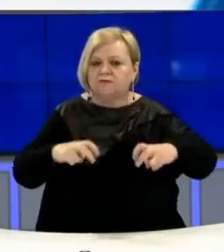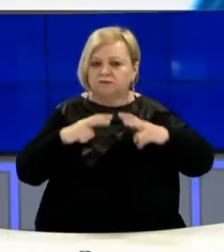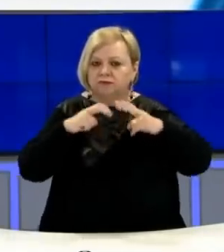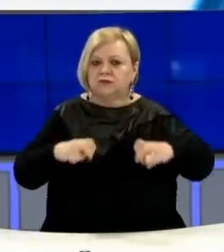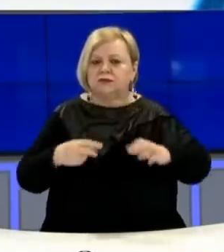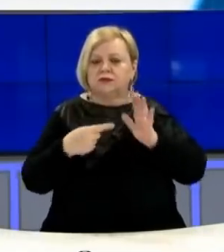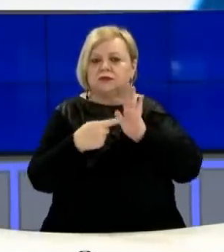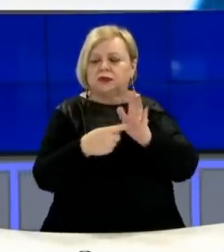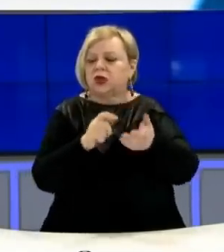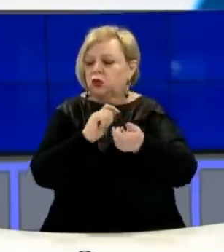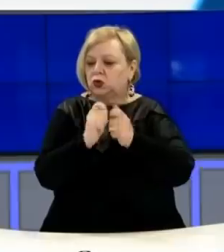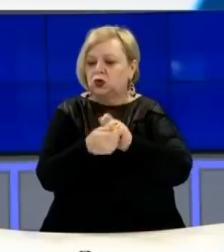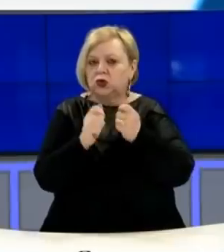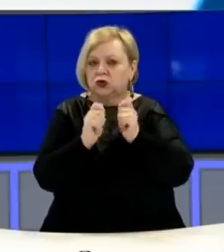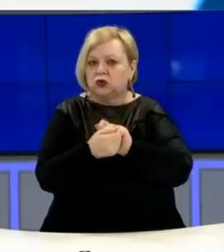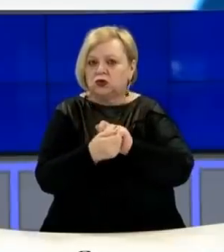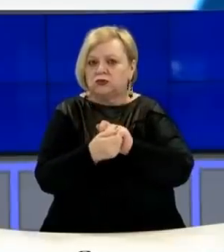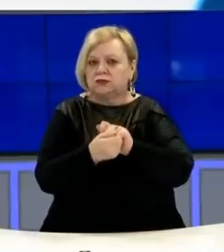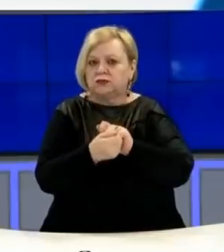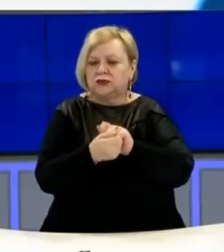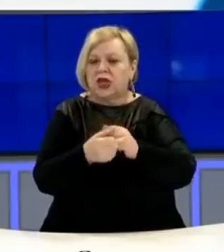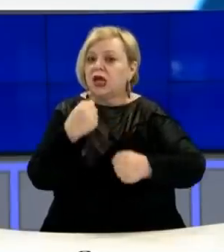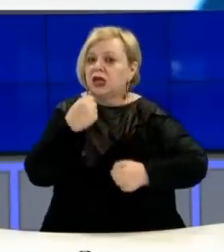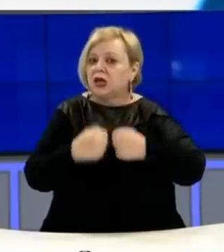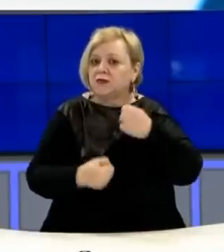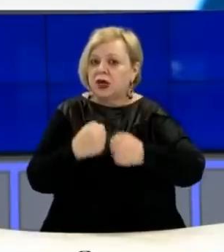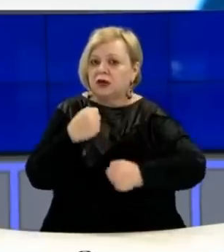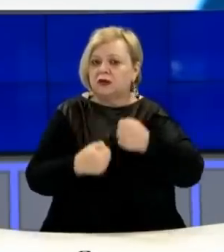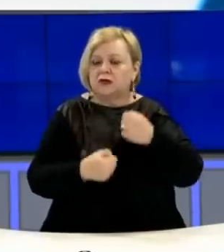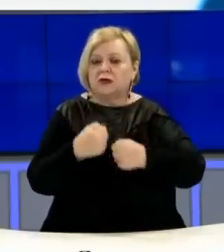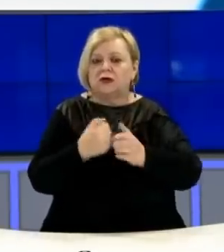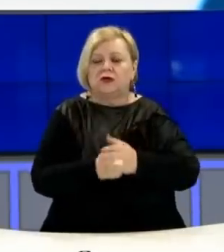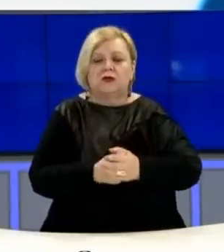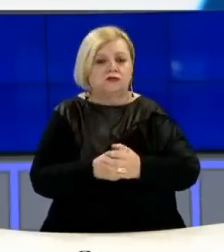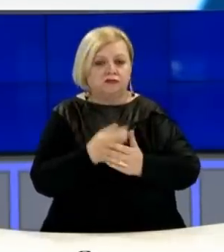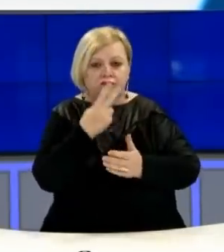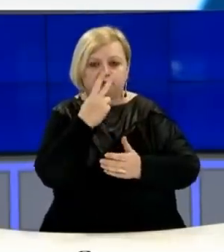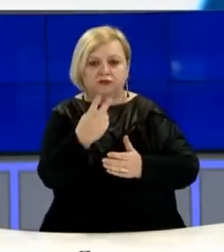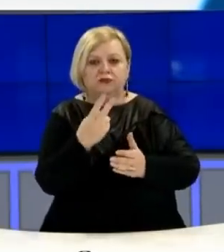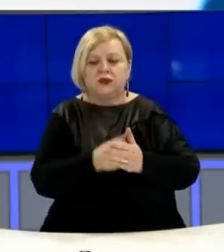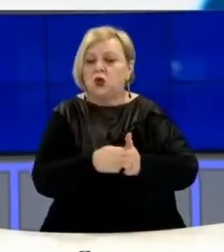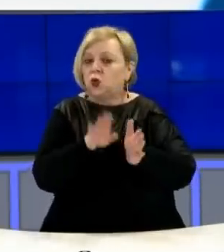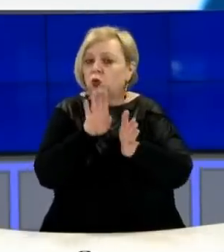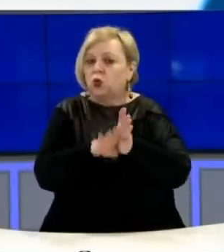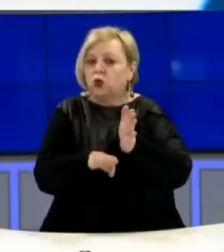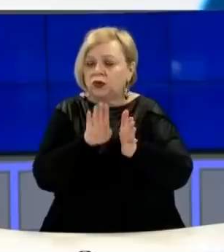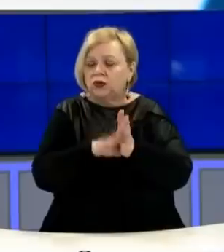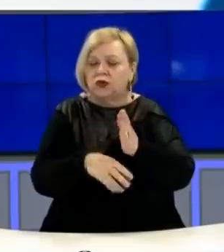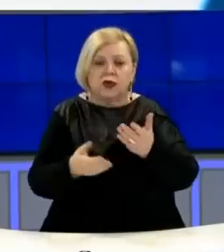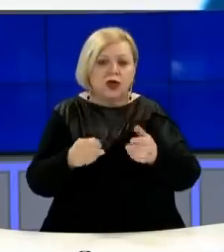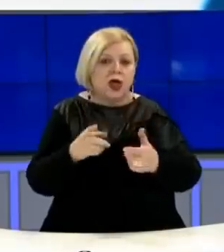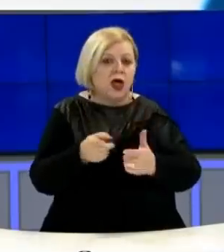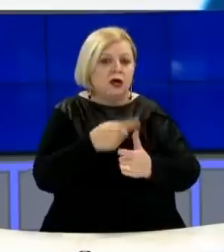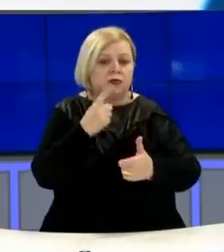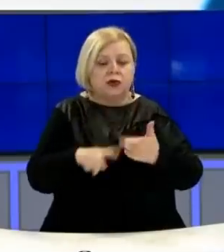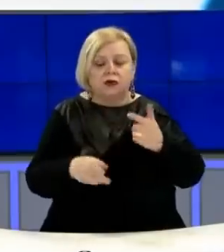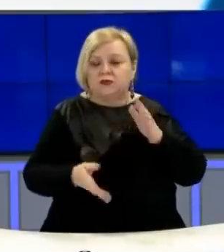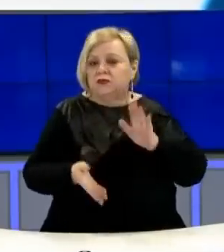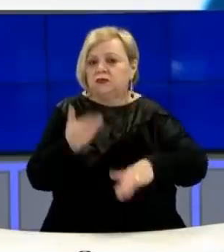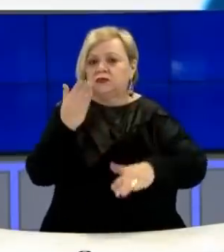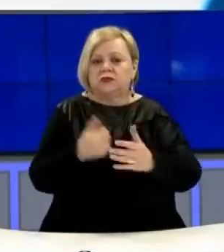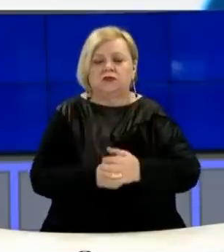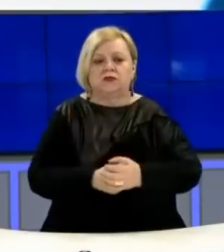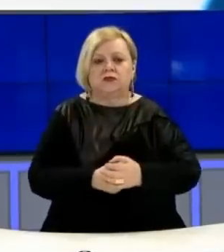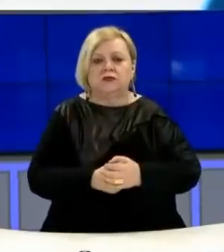pasëshyruar ndryshimet e trendit të kriminalitetit të cilat konsistojnë në ulljen apo ngritjen e kriminalitetit si pas